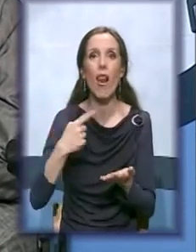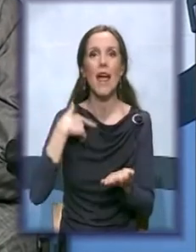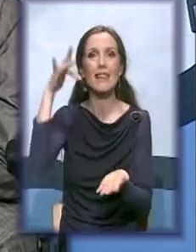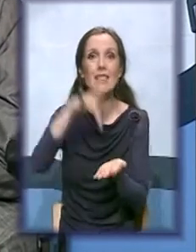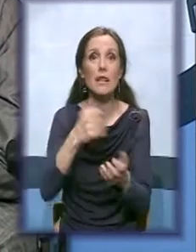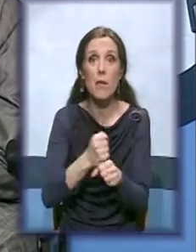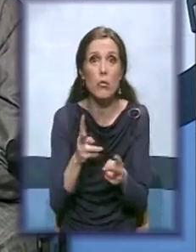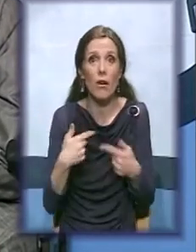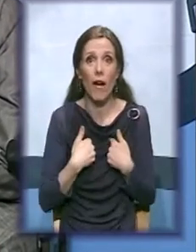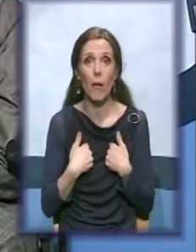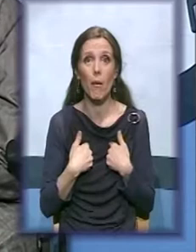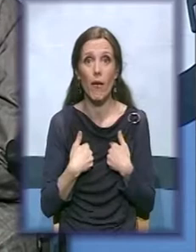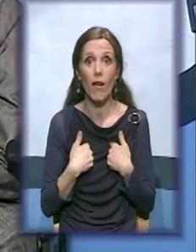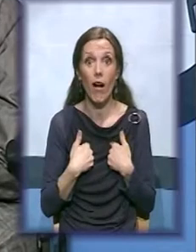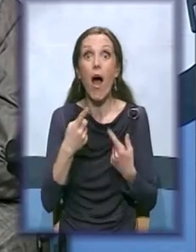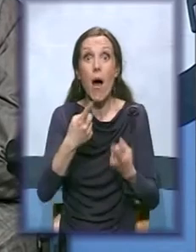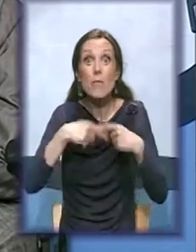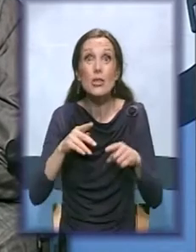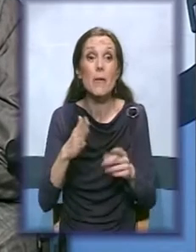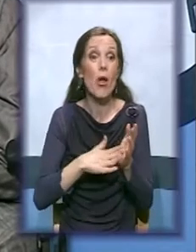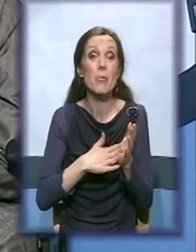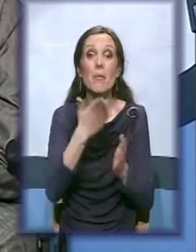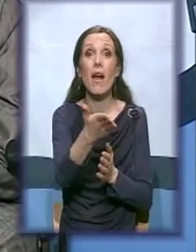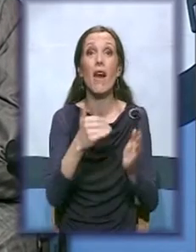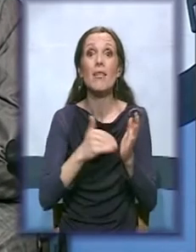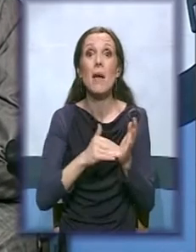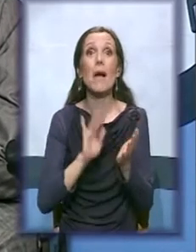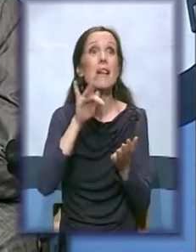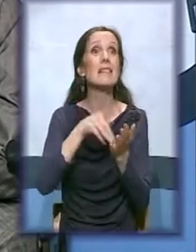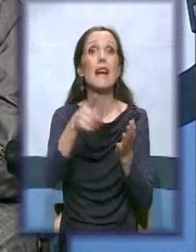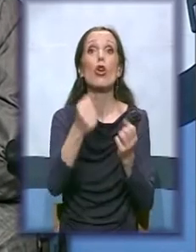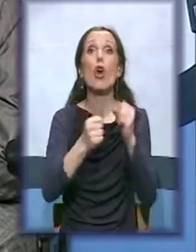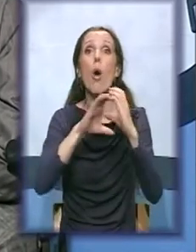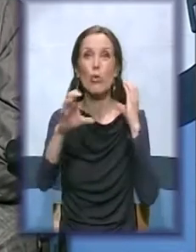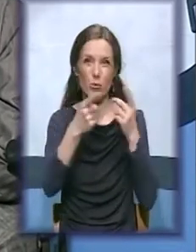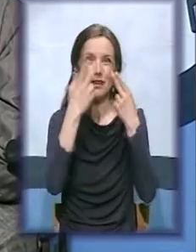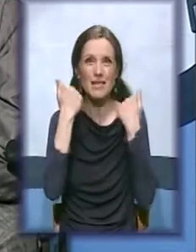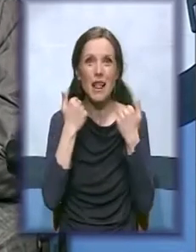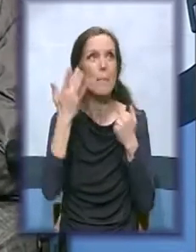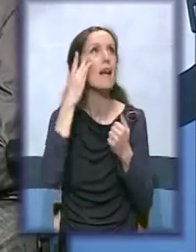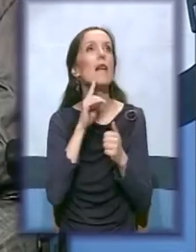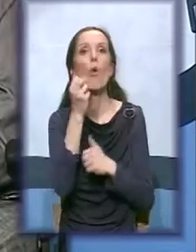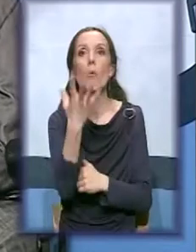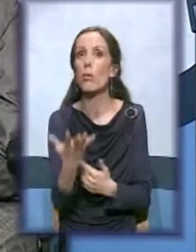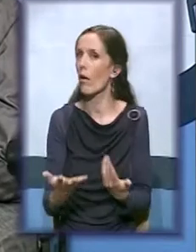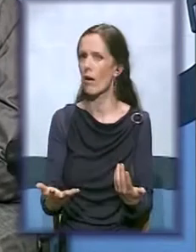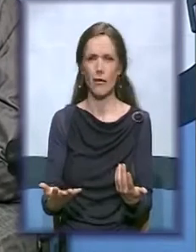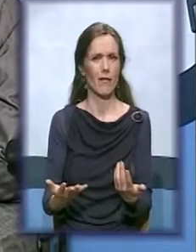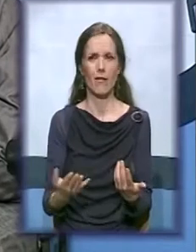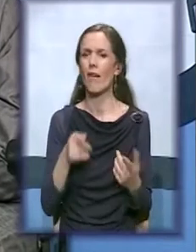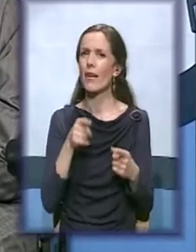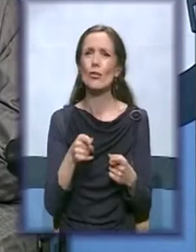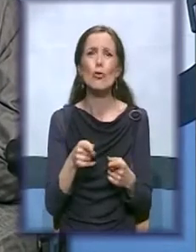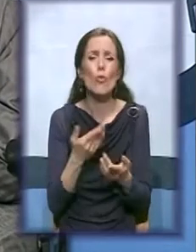A kamo li? Kako je vama kada treba da dođete do autobusa pa ne znate ni broj? Niti bilo šta znači. To su neke